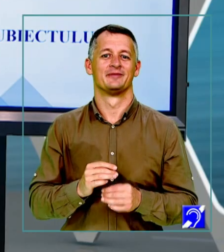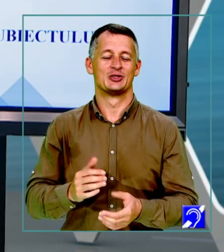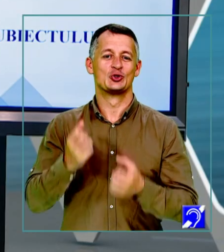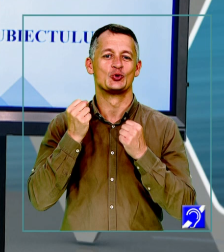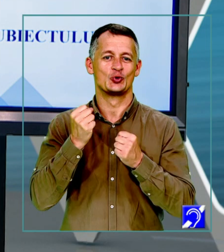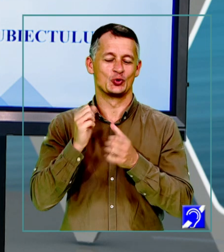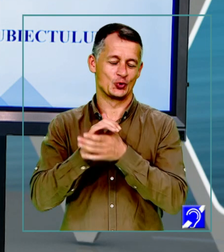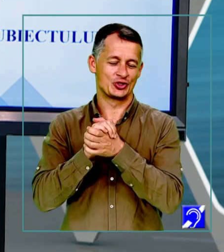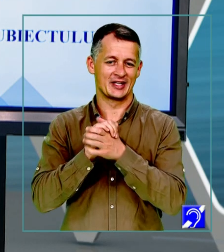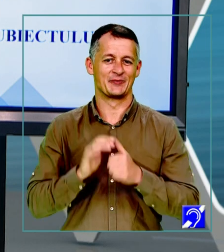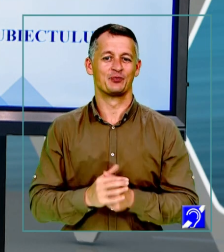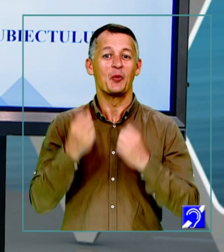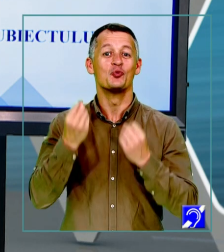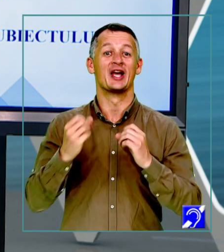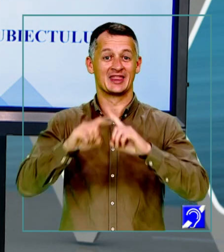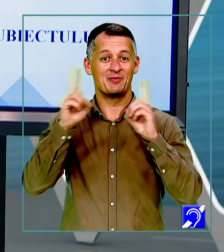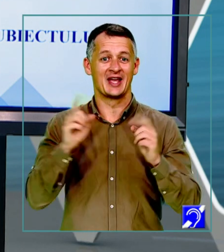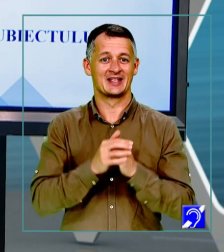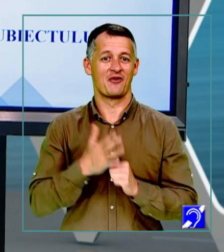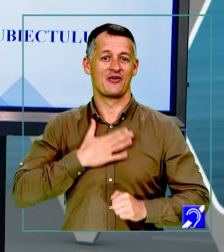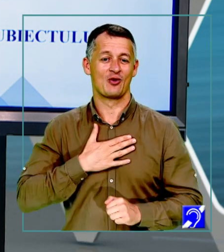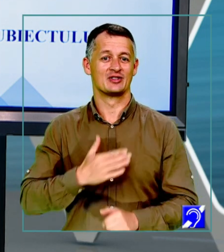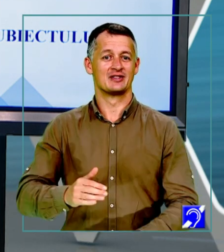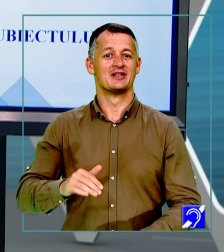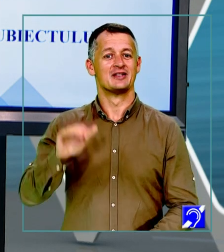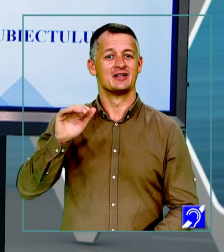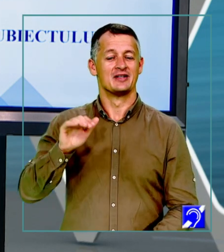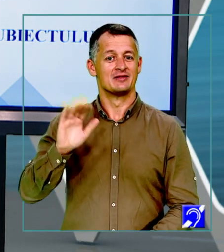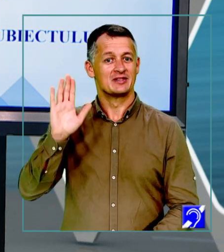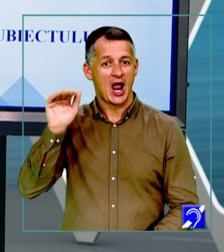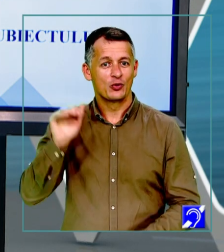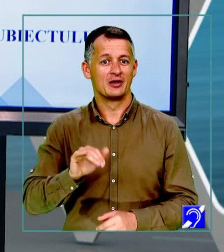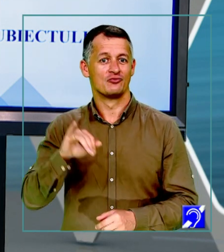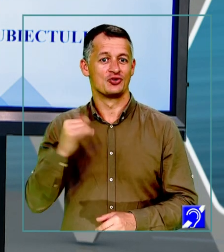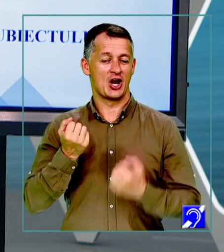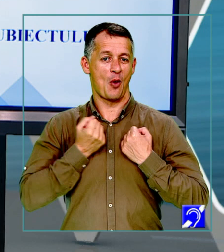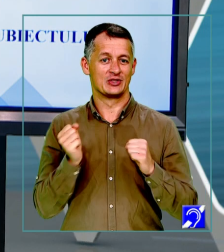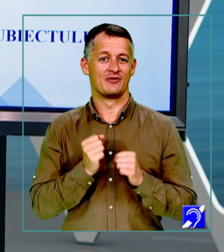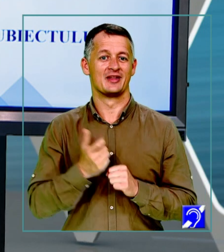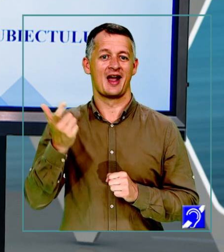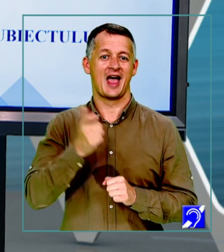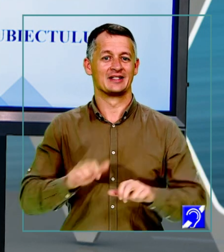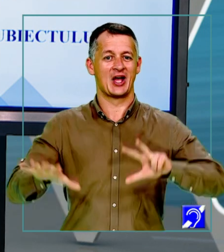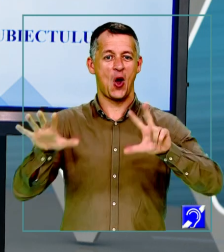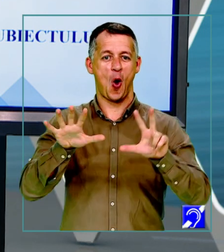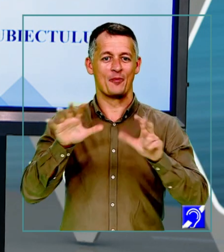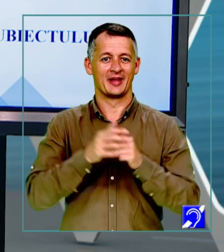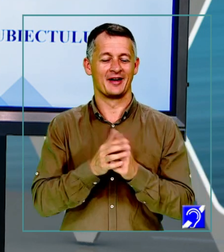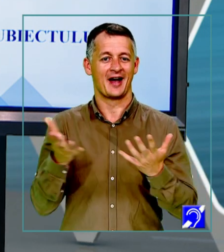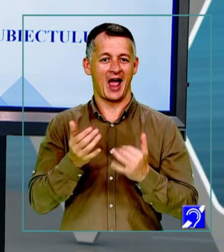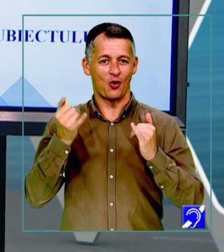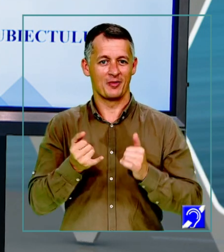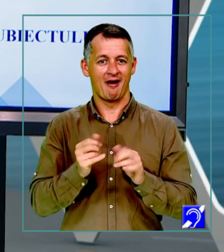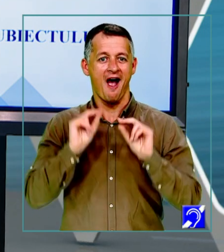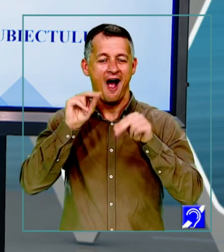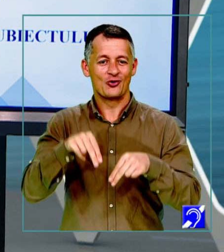Bună dimineața! Aș vrea să-i salut și să-i felicit mai întâi pe absolvenții clasei A8-a, care acum sunt deja băboce ai liceelor.